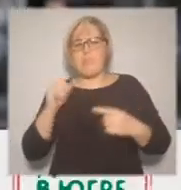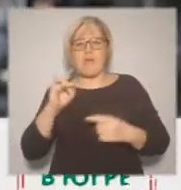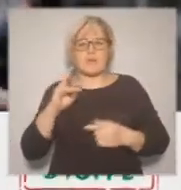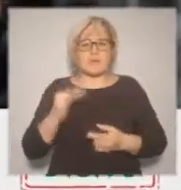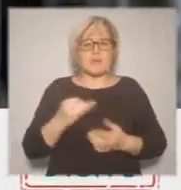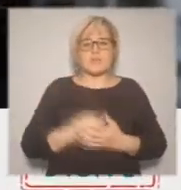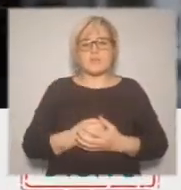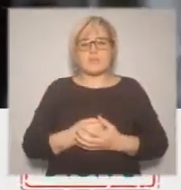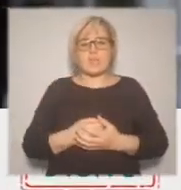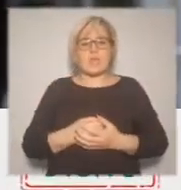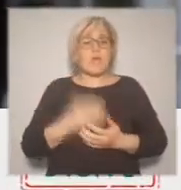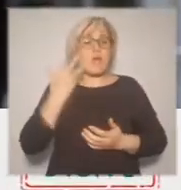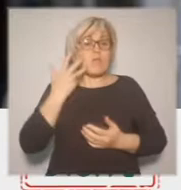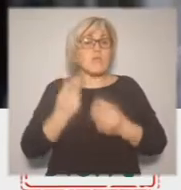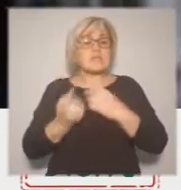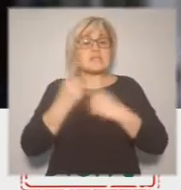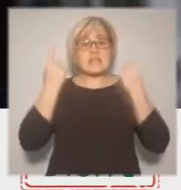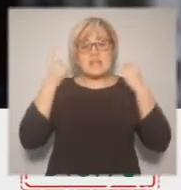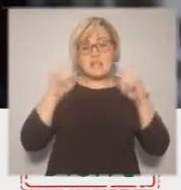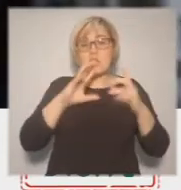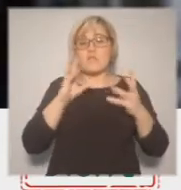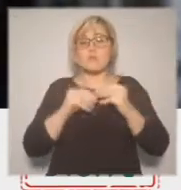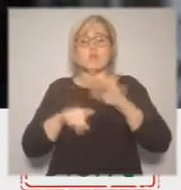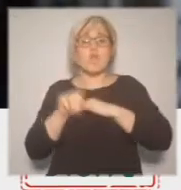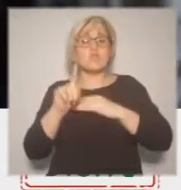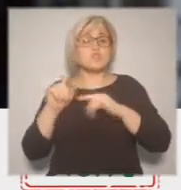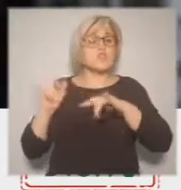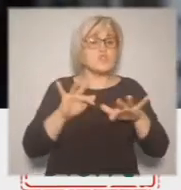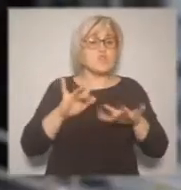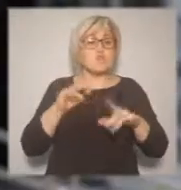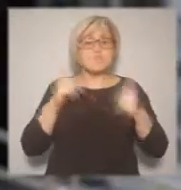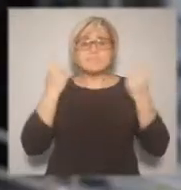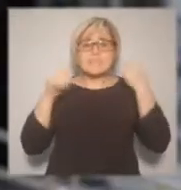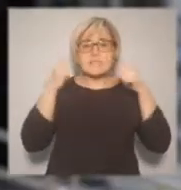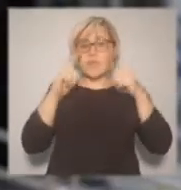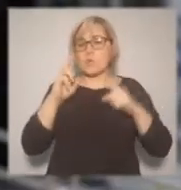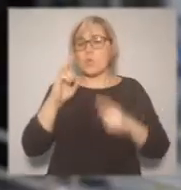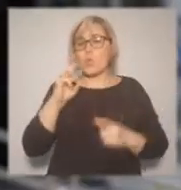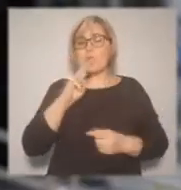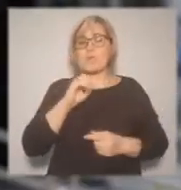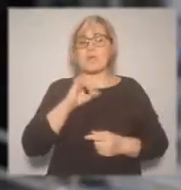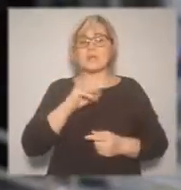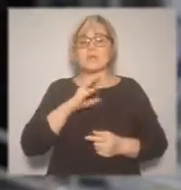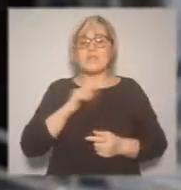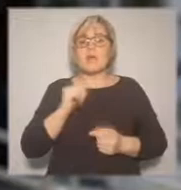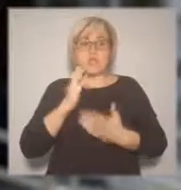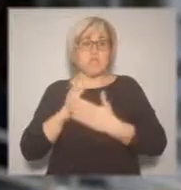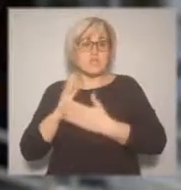идея и вообще движение началось с создания кооперативов, естественно, мне как производителю